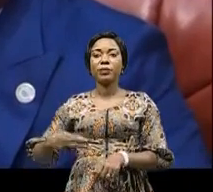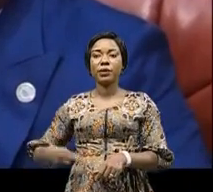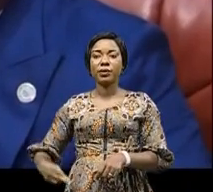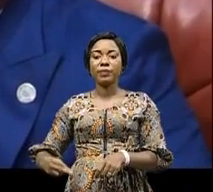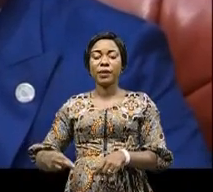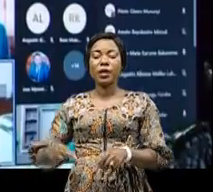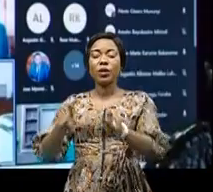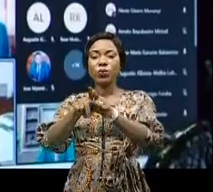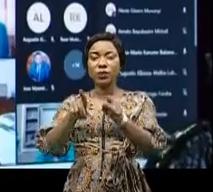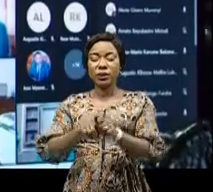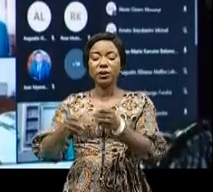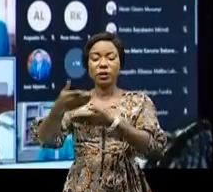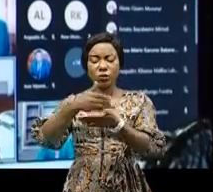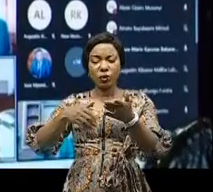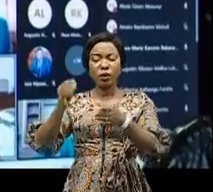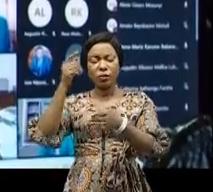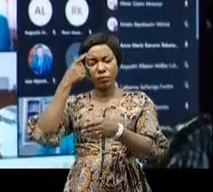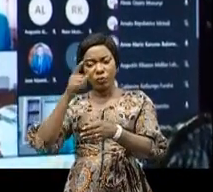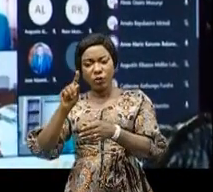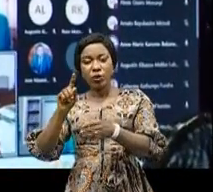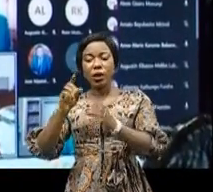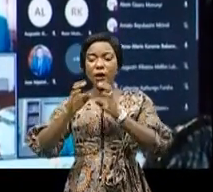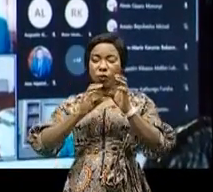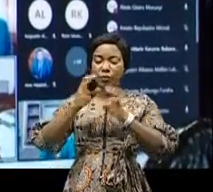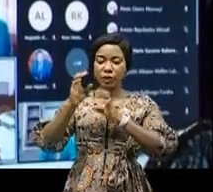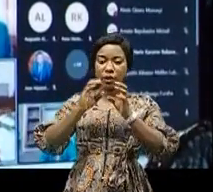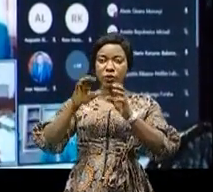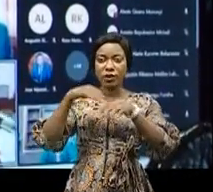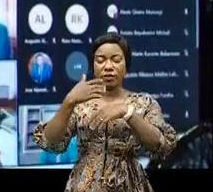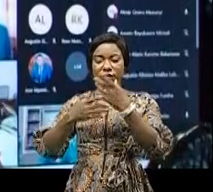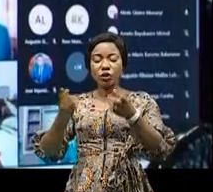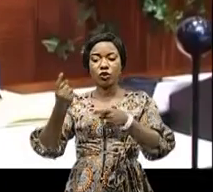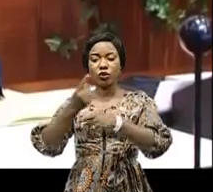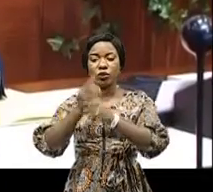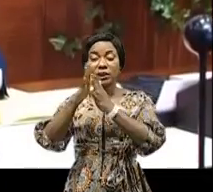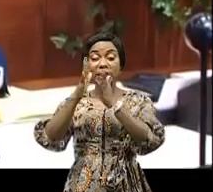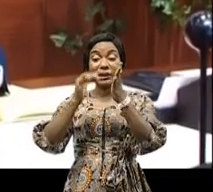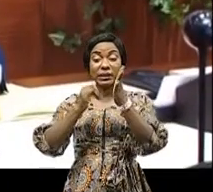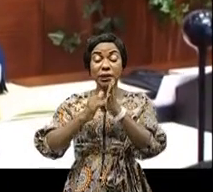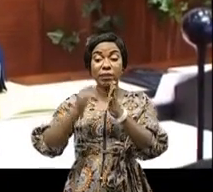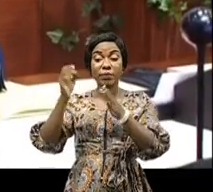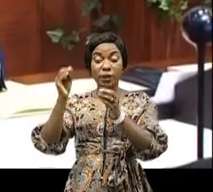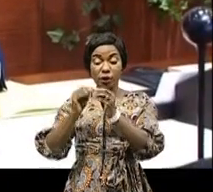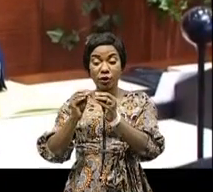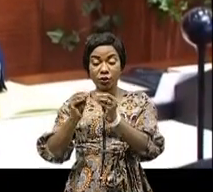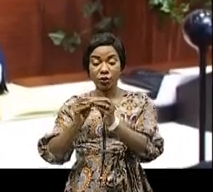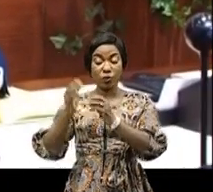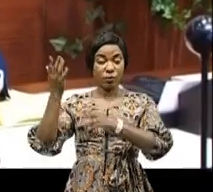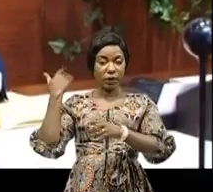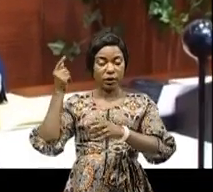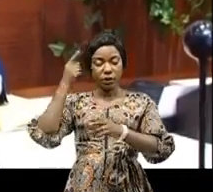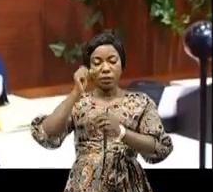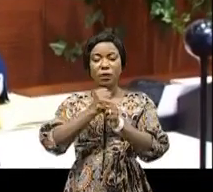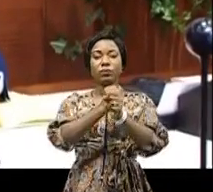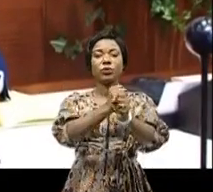est aussi revenu sur les termes de sa communication faite lors de la 16e réunion du Conseil de Ministres concernant la